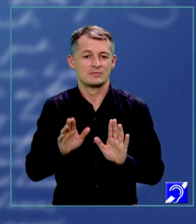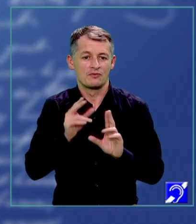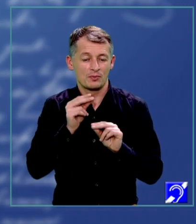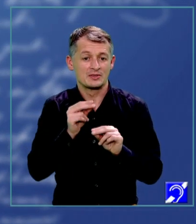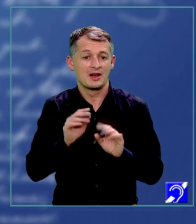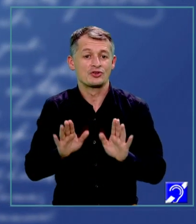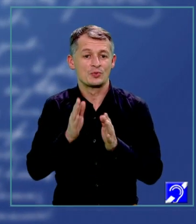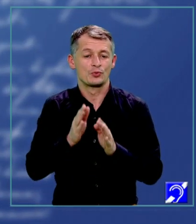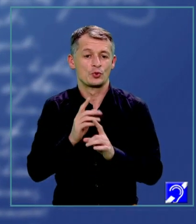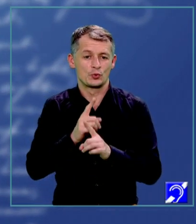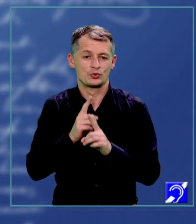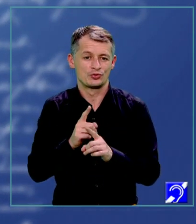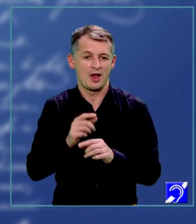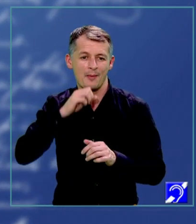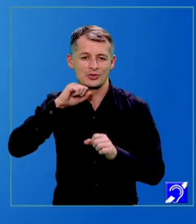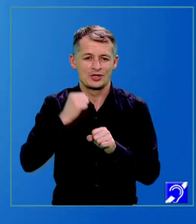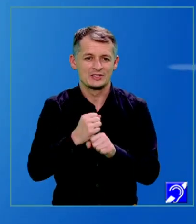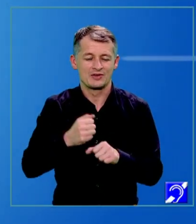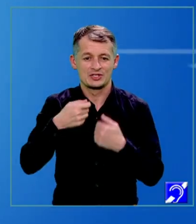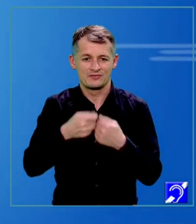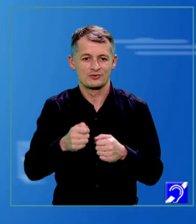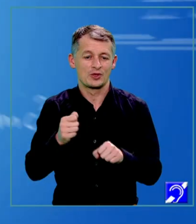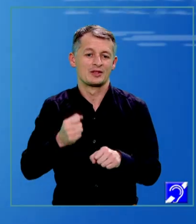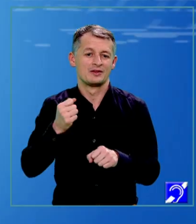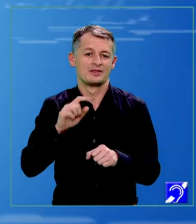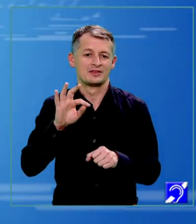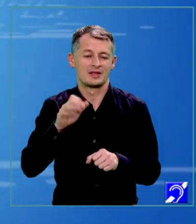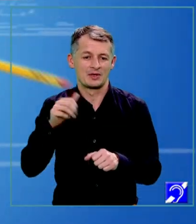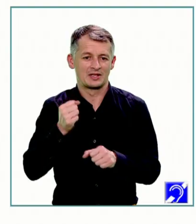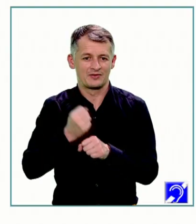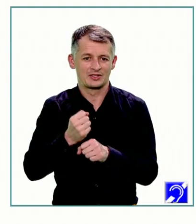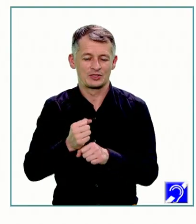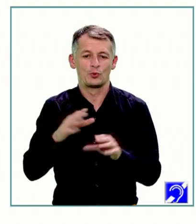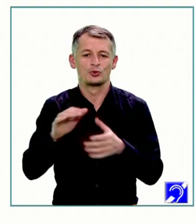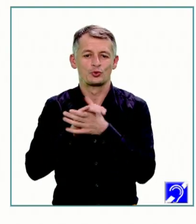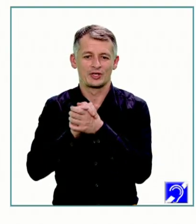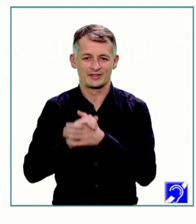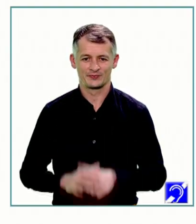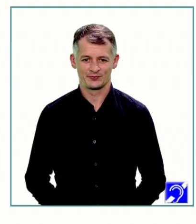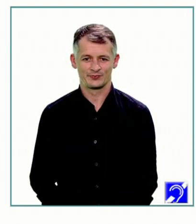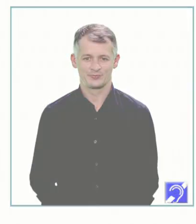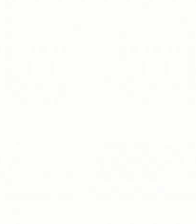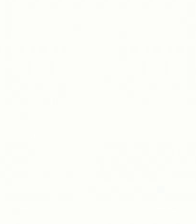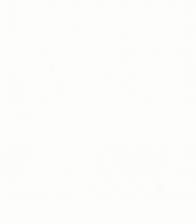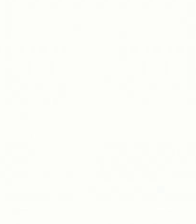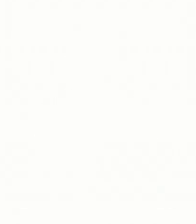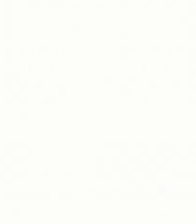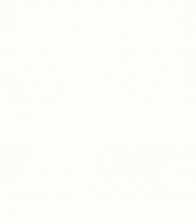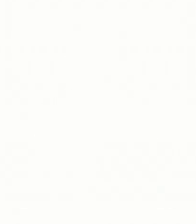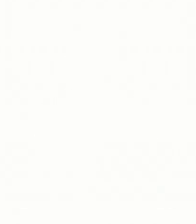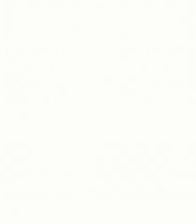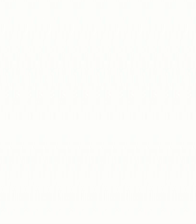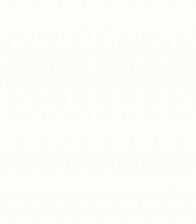viitoare. Și ambiționați-vă să vă faceți toate temele. Succes! Să vă mulțumim